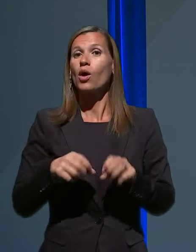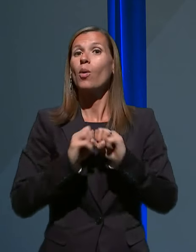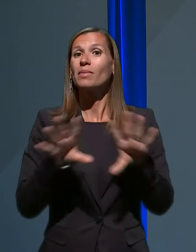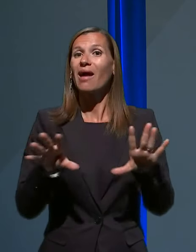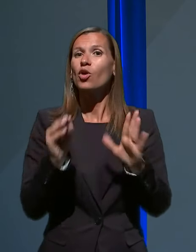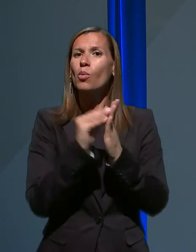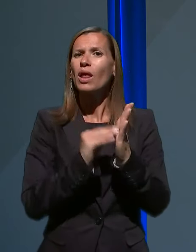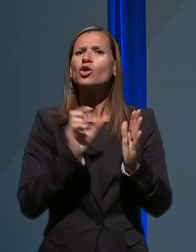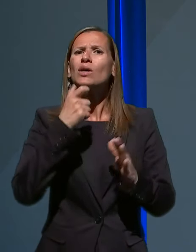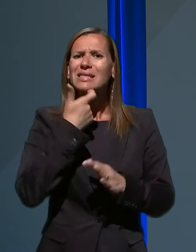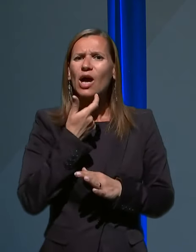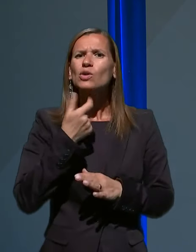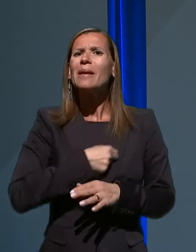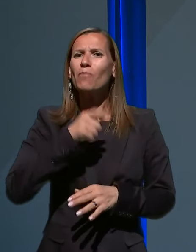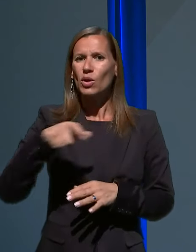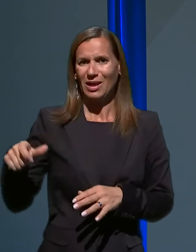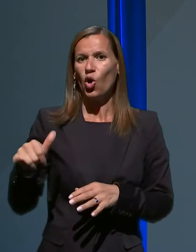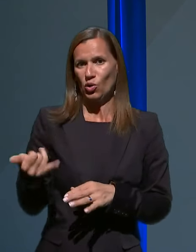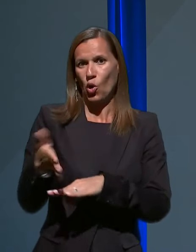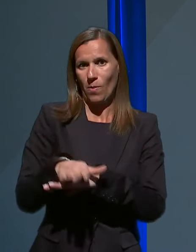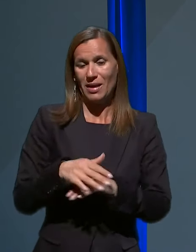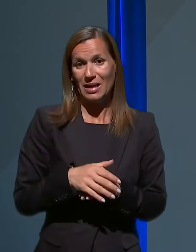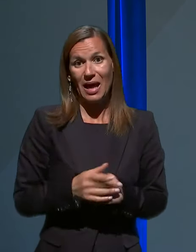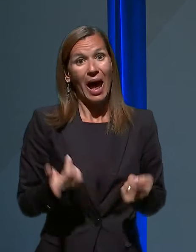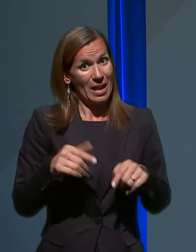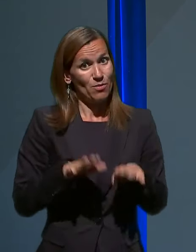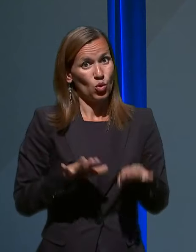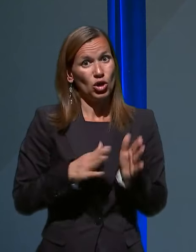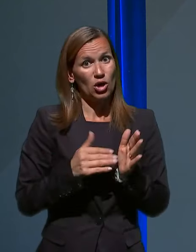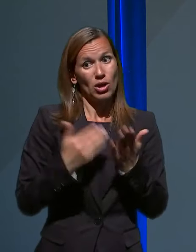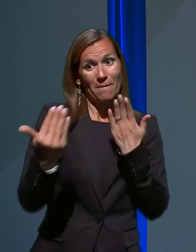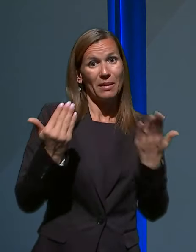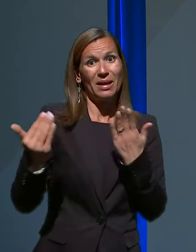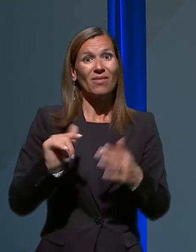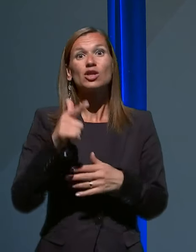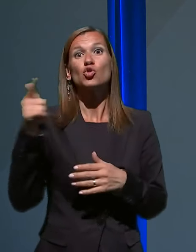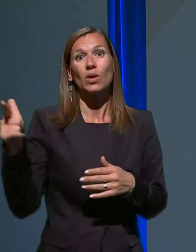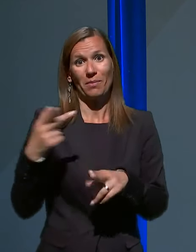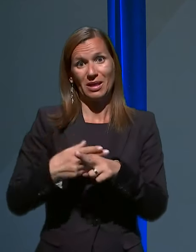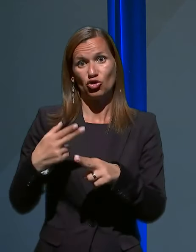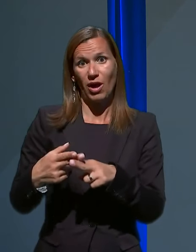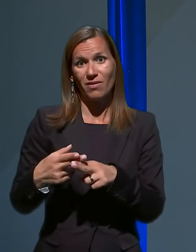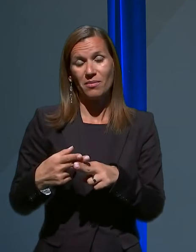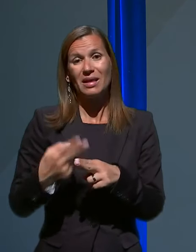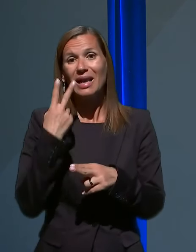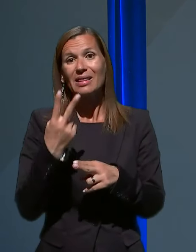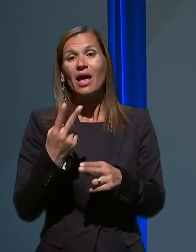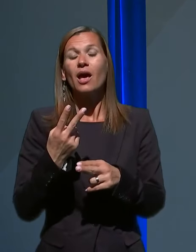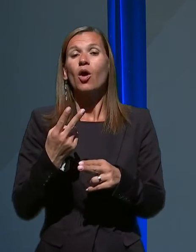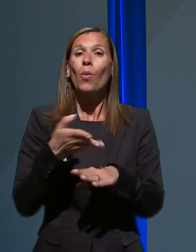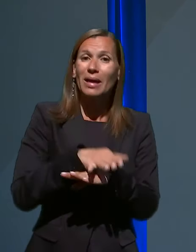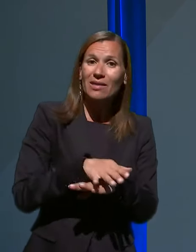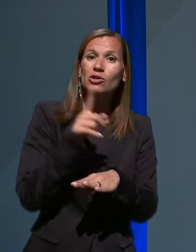starosti bovnikov, ki so umrli. Ali je mogoče kakšna primerjava s drugimi državami, glede umrljivosti in tudi o zdravitev?